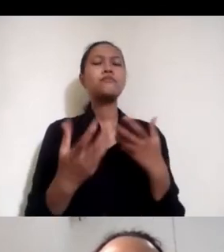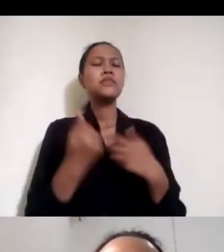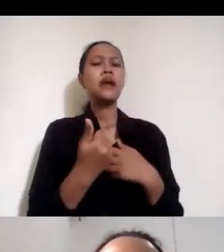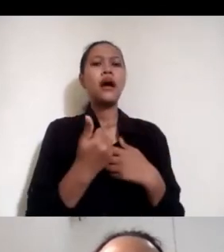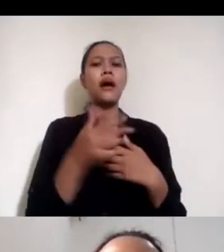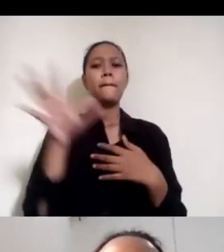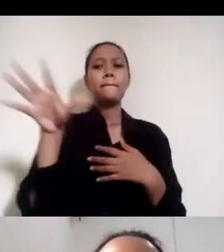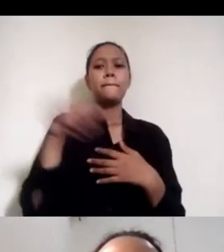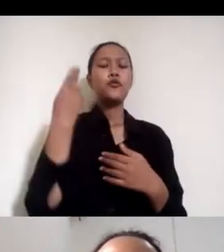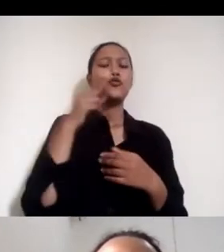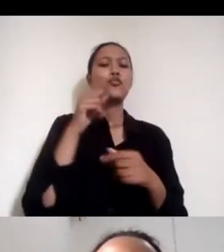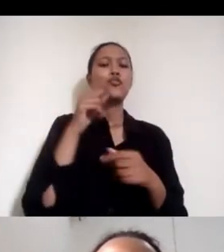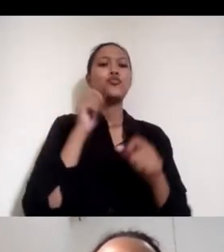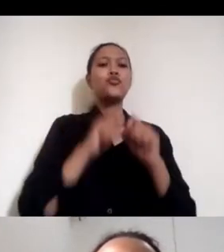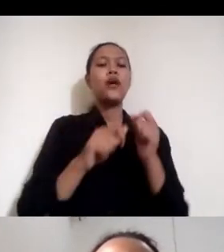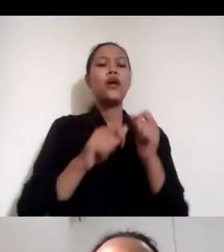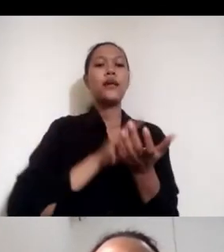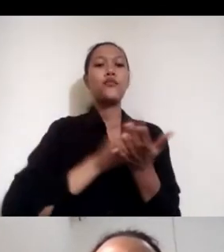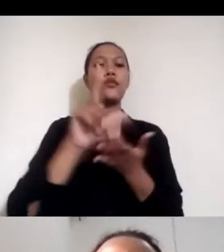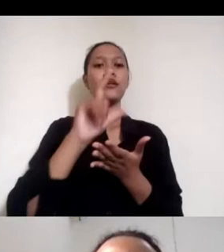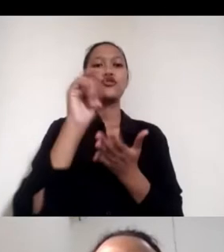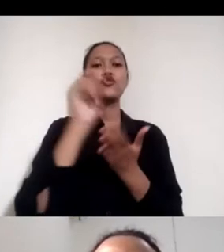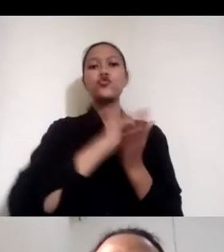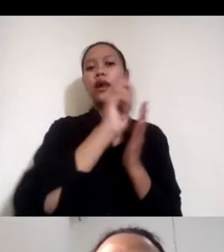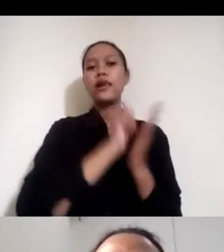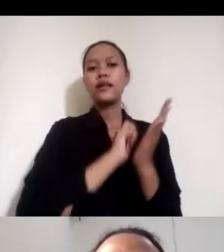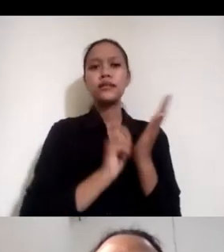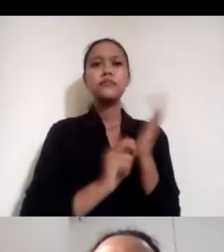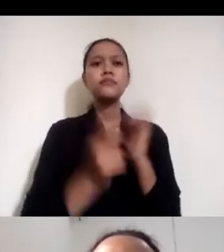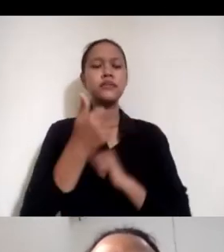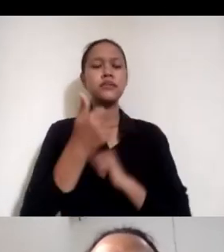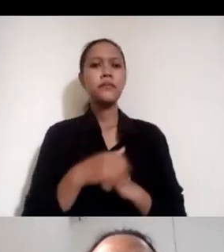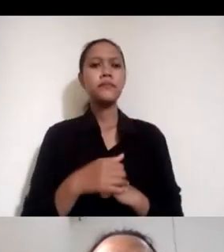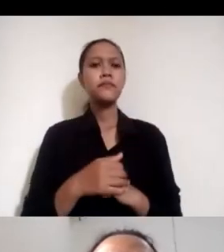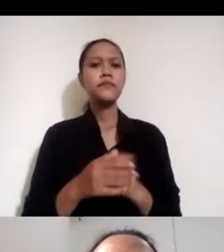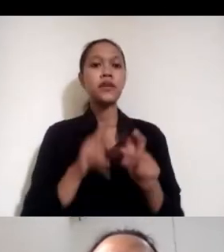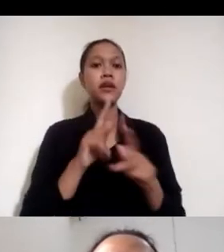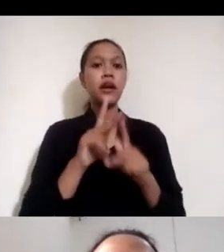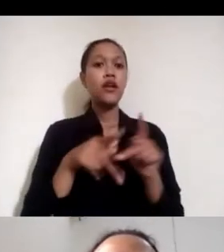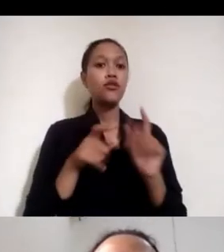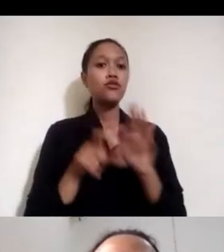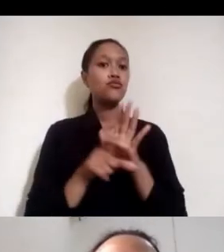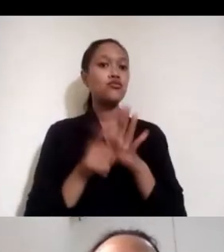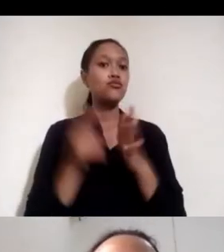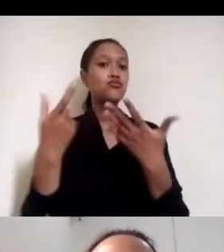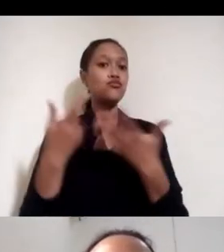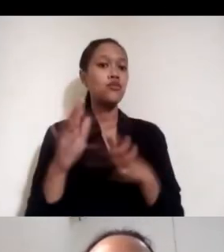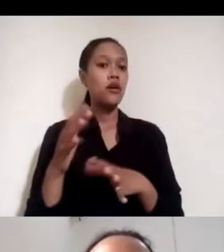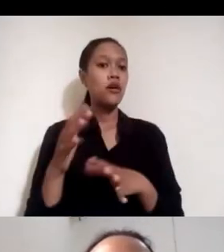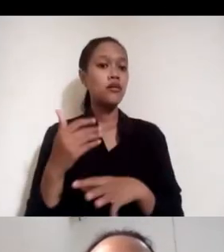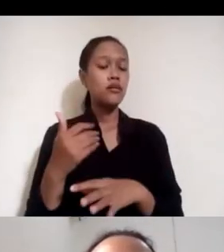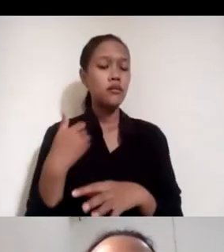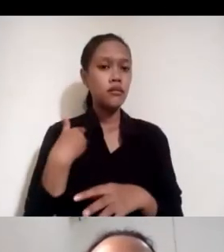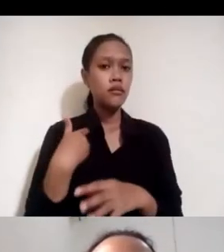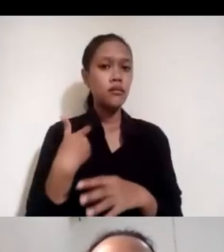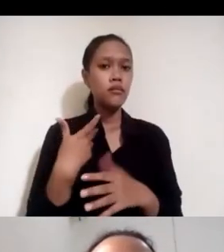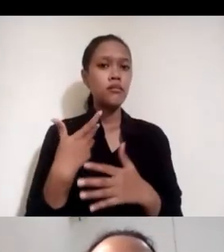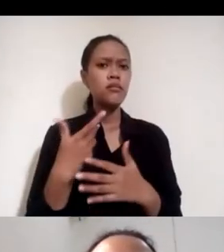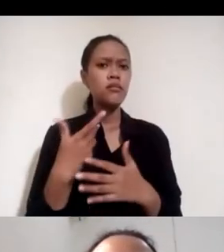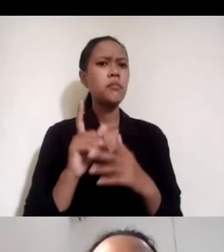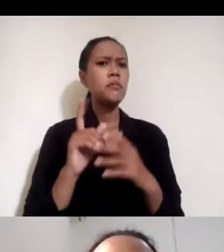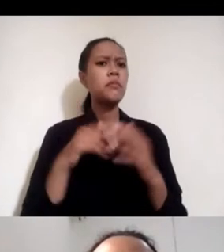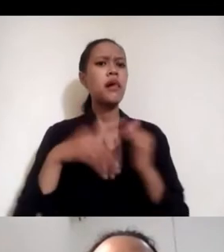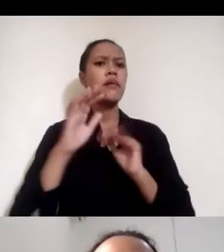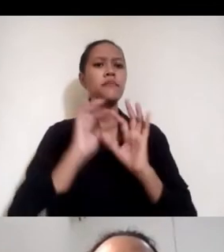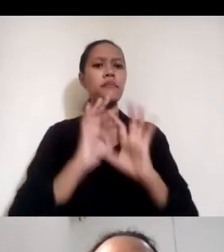dibuat laporan jurnalistiknya. Kalau misal pun nggak ada karena itu paling banyak adalah mengulas